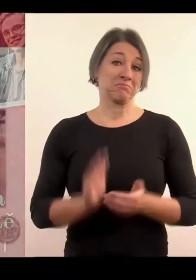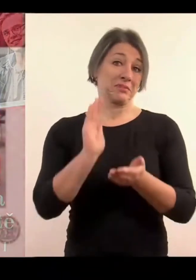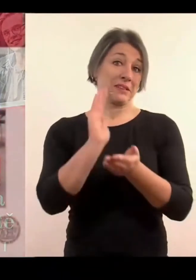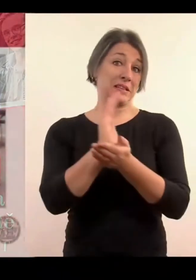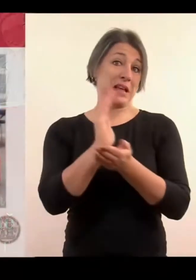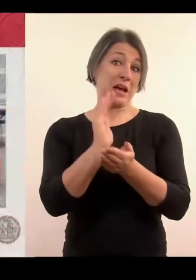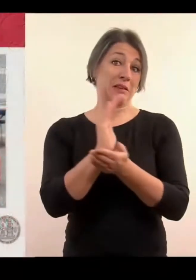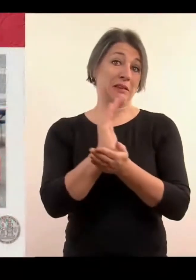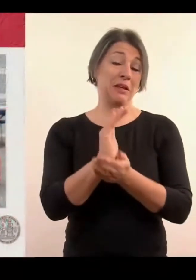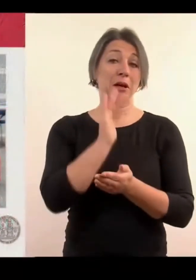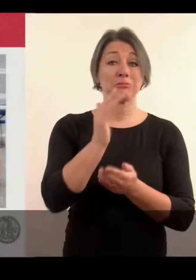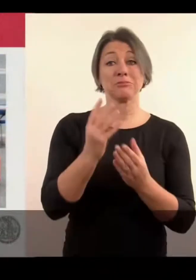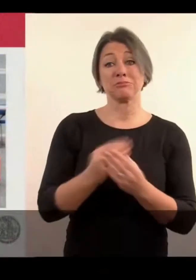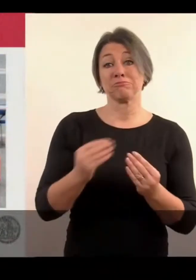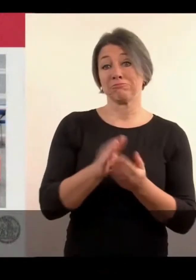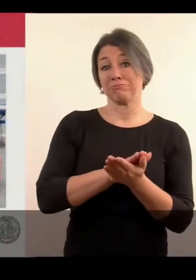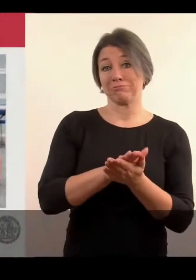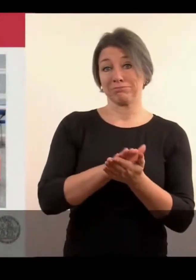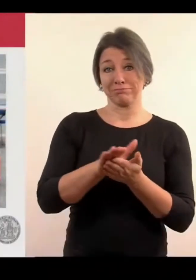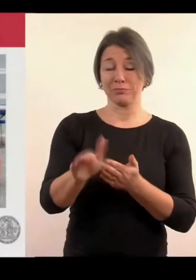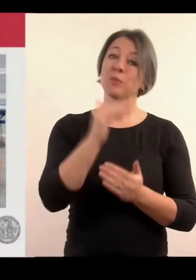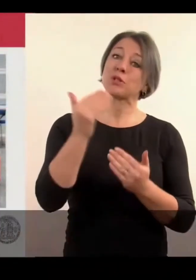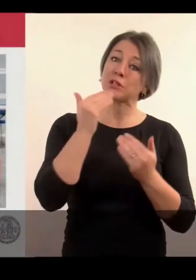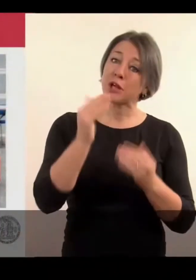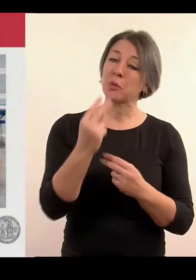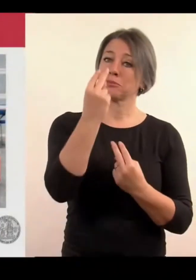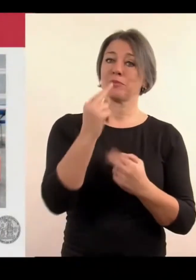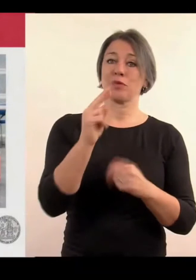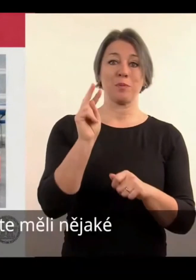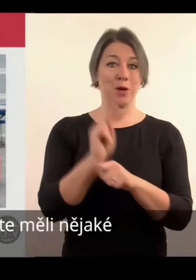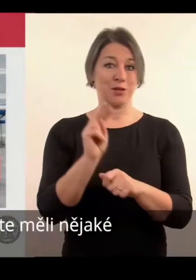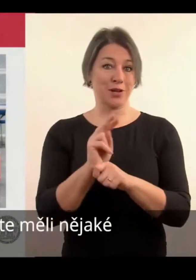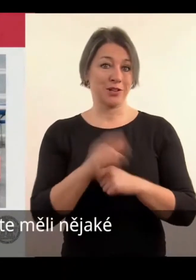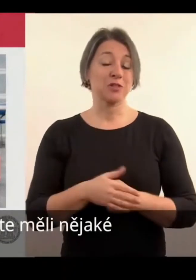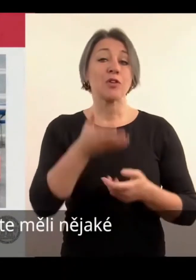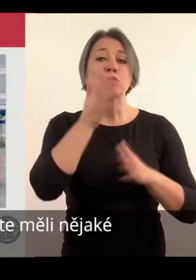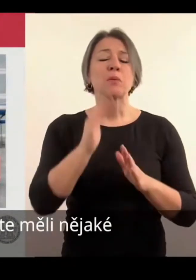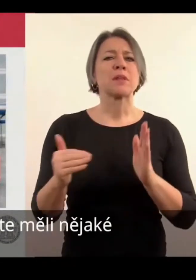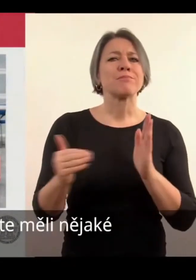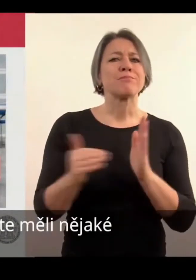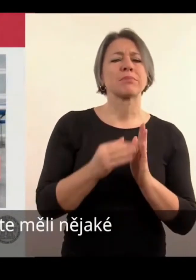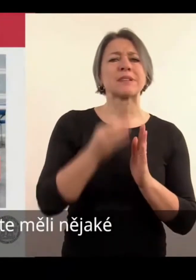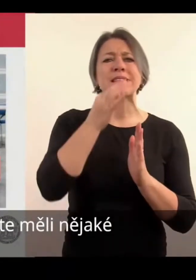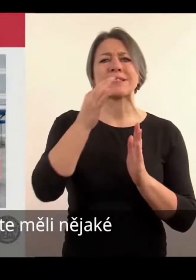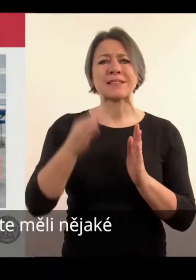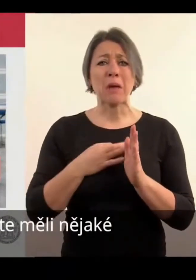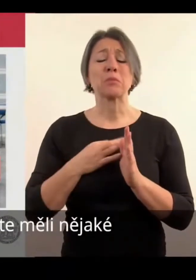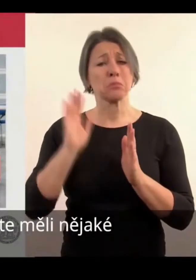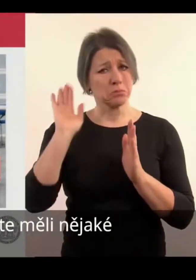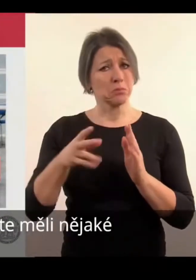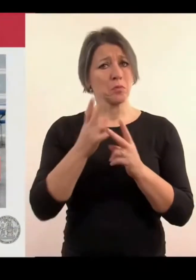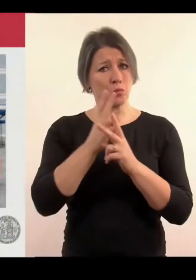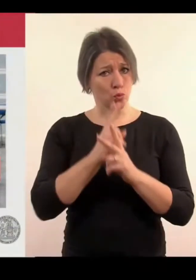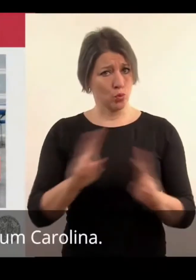To je za mě všechno. Moc děkuji za pozornost a pokud byste měli nějaké následné dotazy, tak